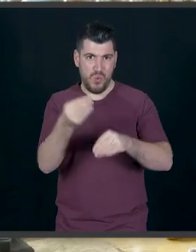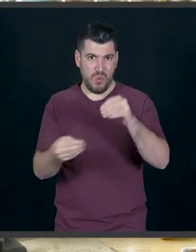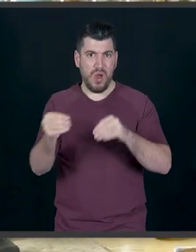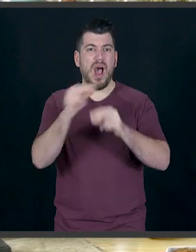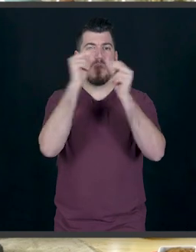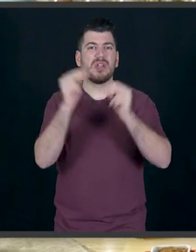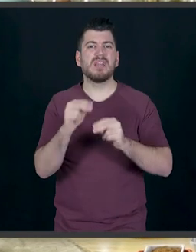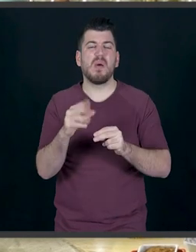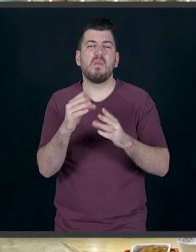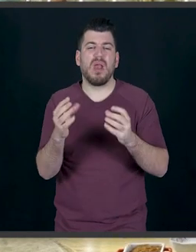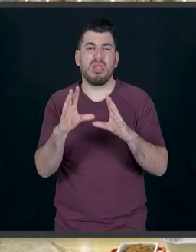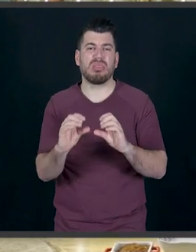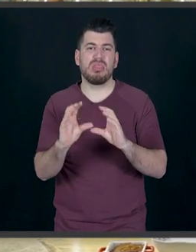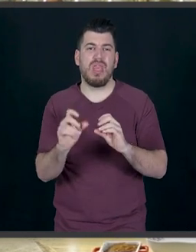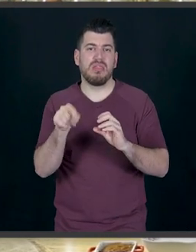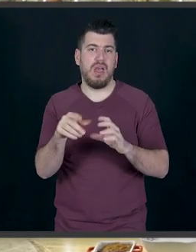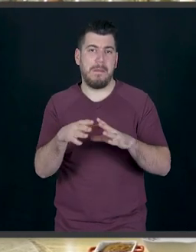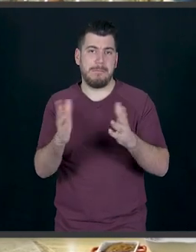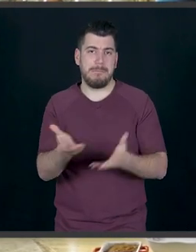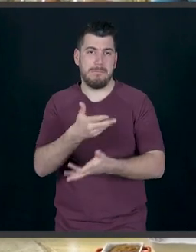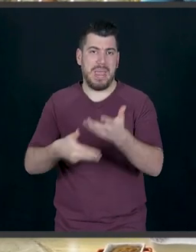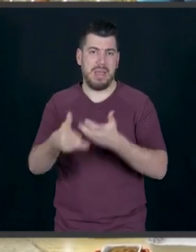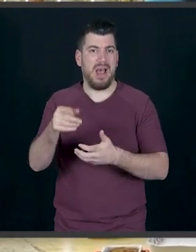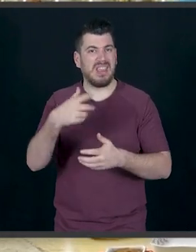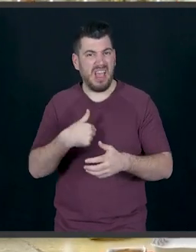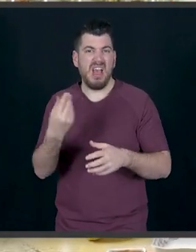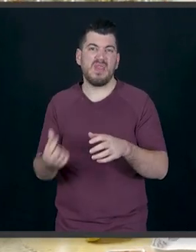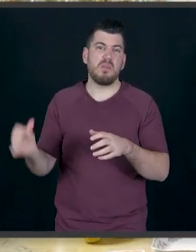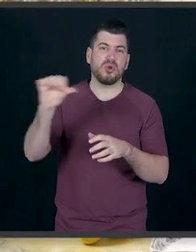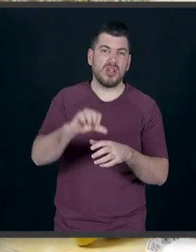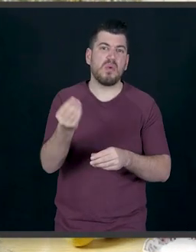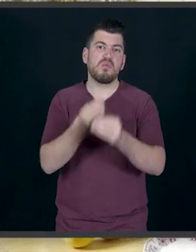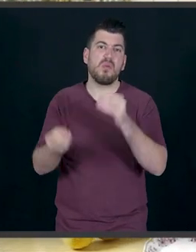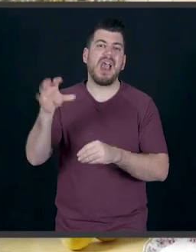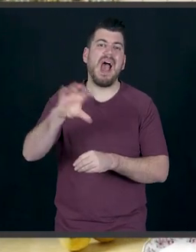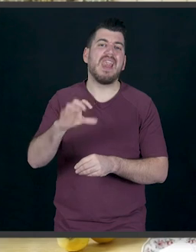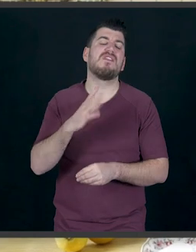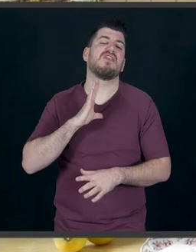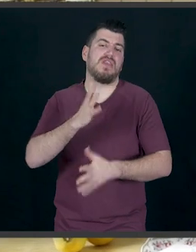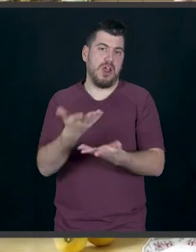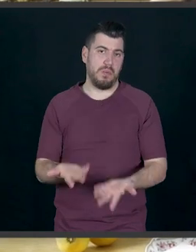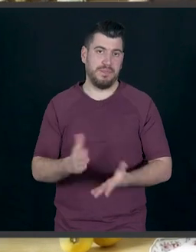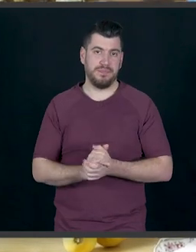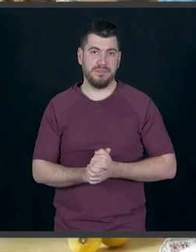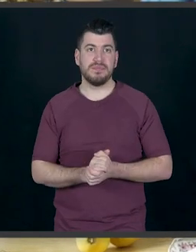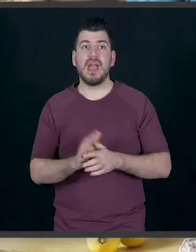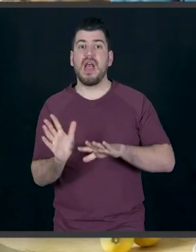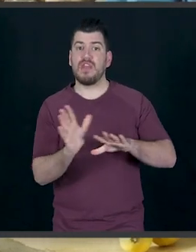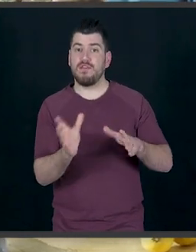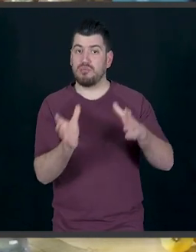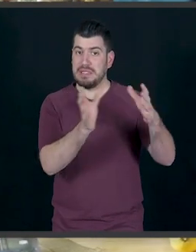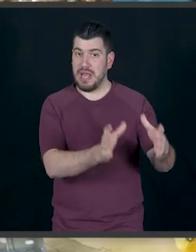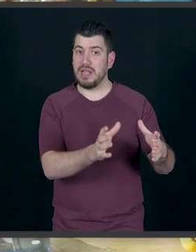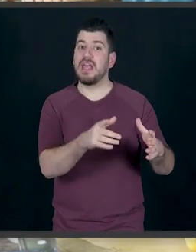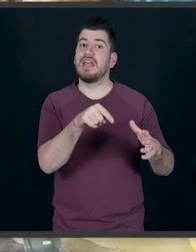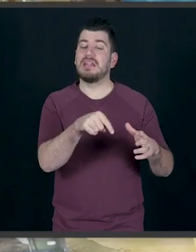μίγμα μας πιο υγρό από όσο θέλουμε. Οπότε θα χρειαστεί να προσθέσουμε παραπάνω αλεύρι και δεν θέλουμε να προσθέσουμε παραπάνω αλεύρι. Λοιπόν, τα σπράτια θα τα αφήσω στην άκρη, να κάνω μετά